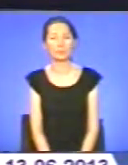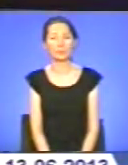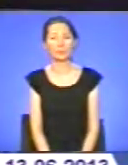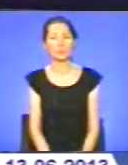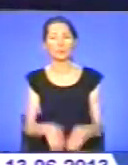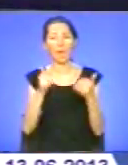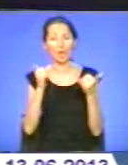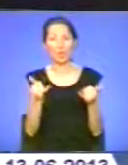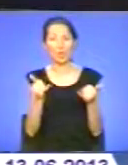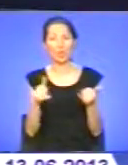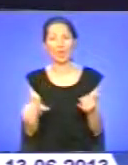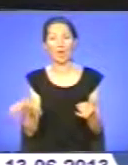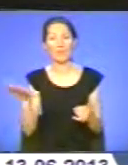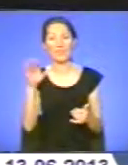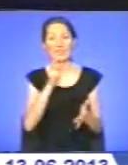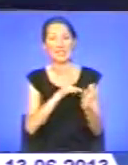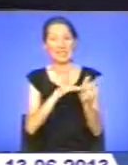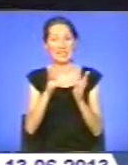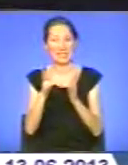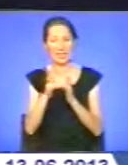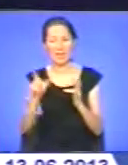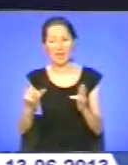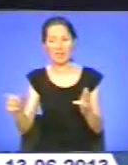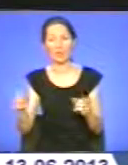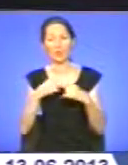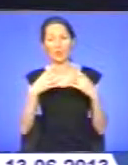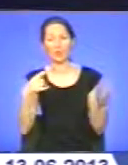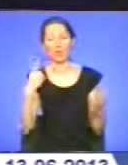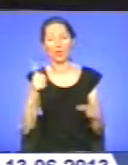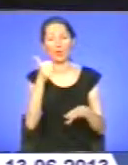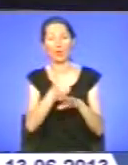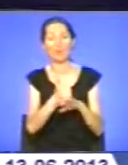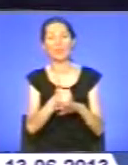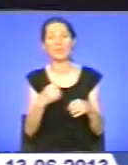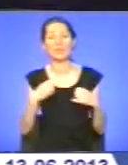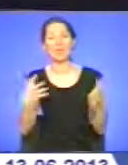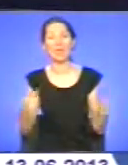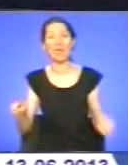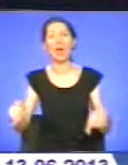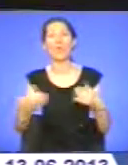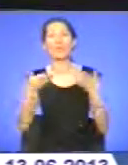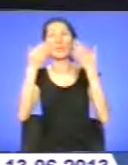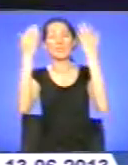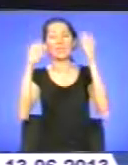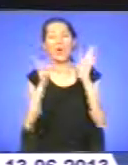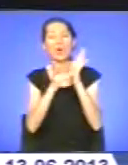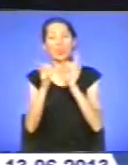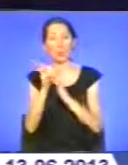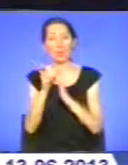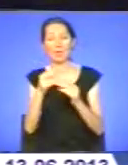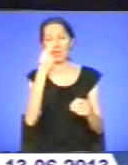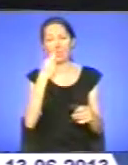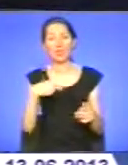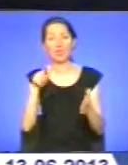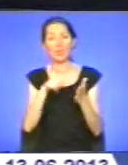Сьогодні усі християни святкують одне з головних релігійних свят – Вознесіння Господнє. Традиційно воно припадає на